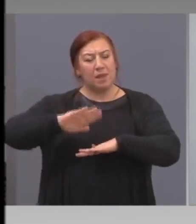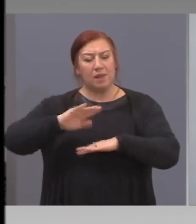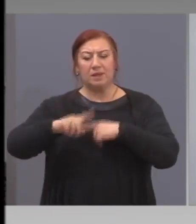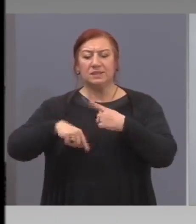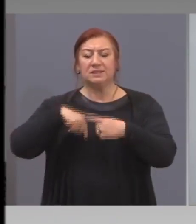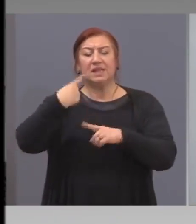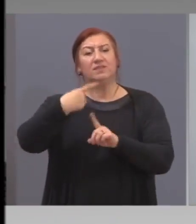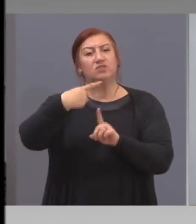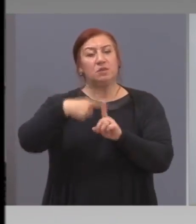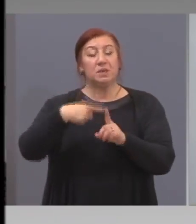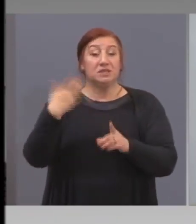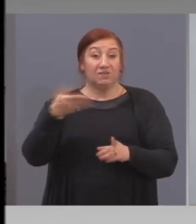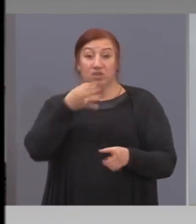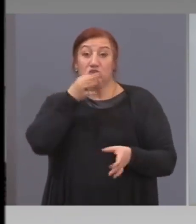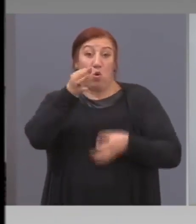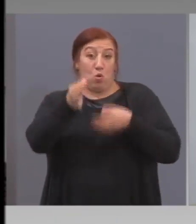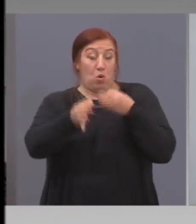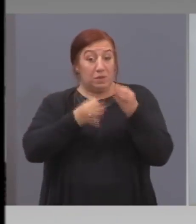вече го говорих.